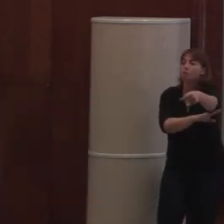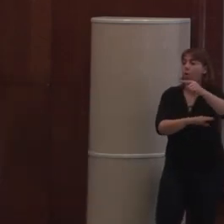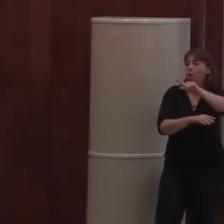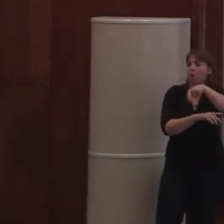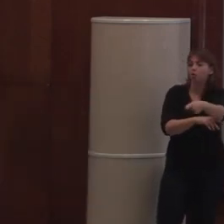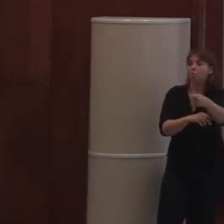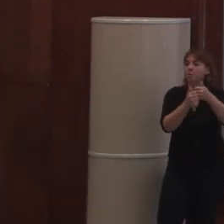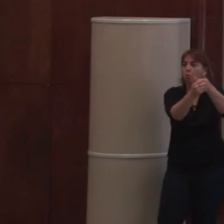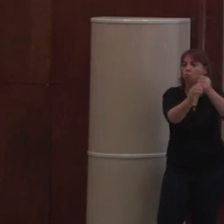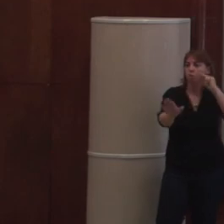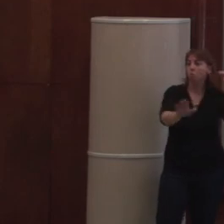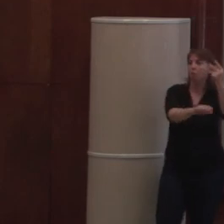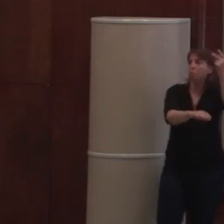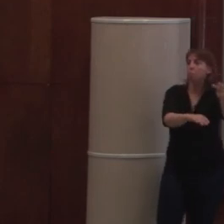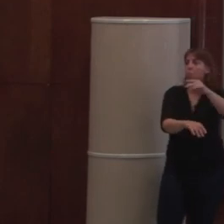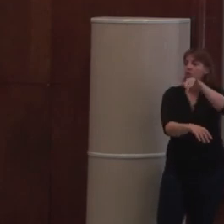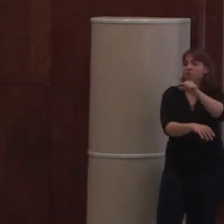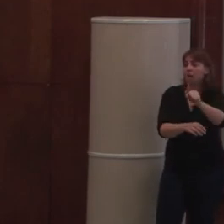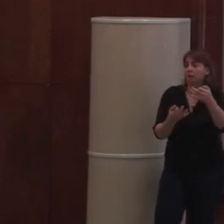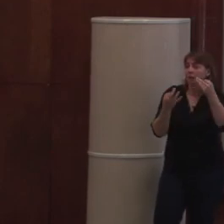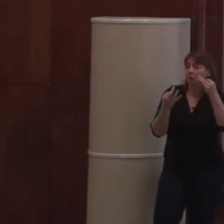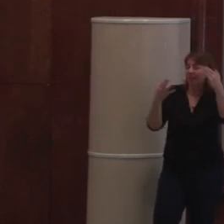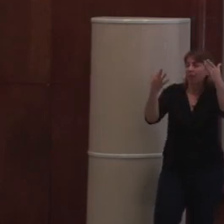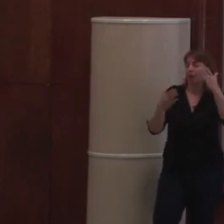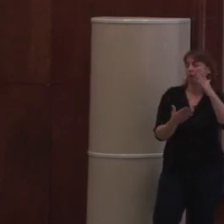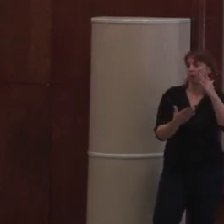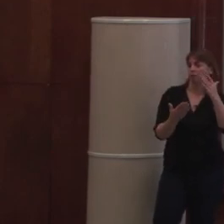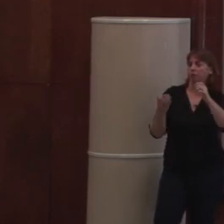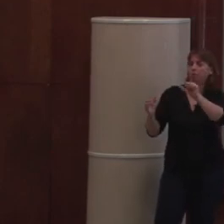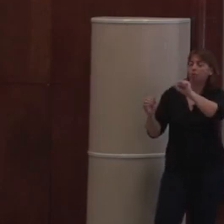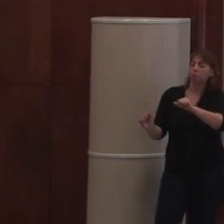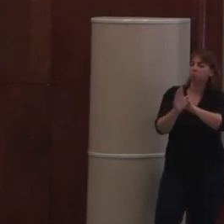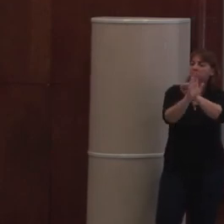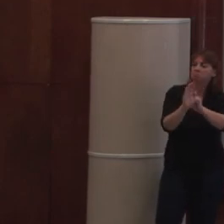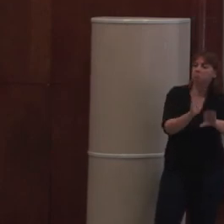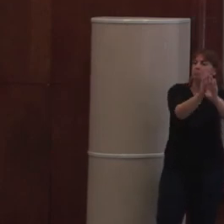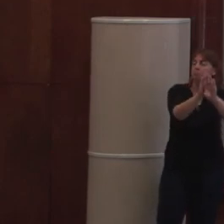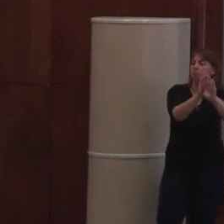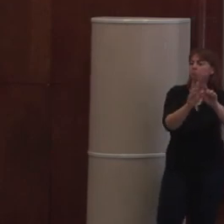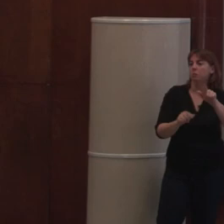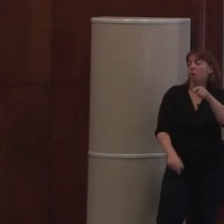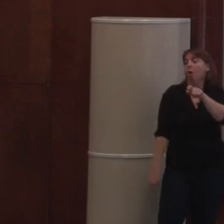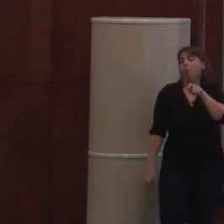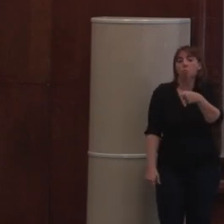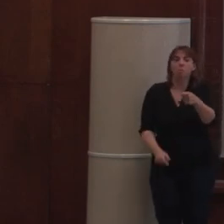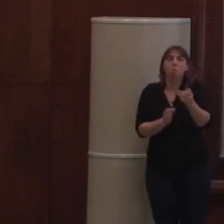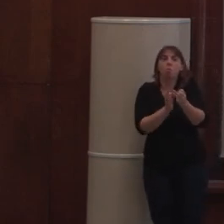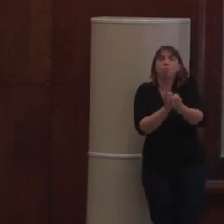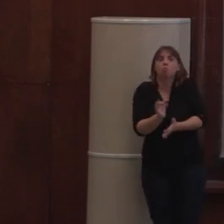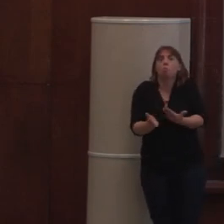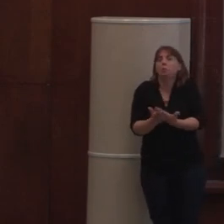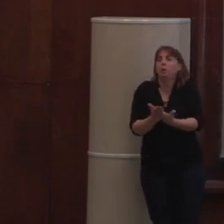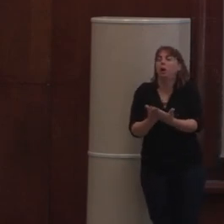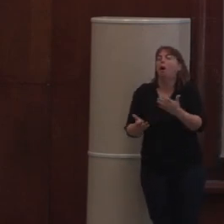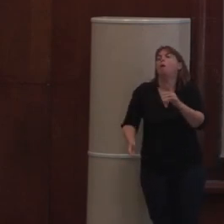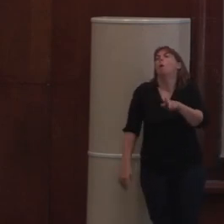-side. Donc, ça redevient du JavaScript qui est dans le client. Donc, voilà la solution qui est globalement utilisée actuellement partout. Il y a des